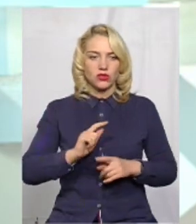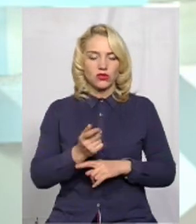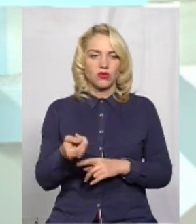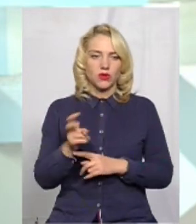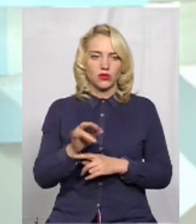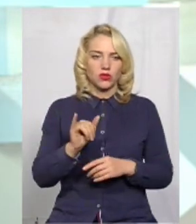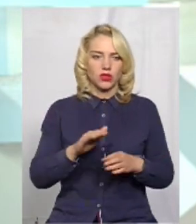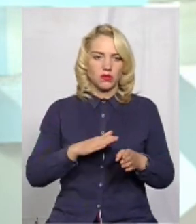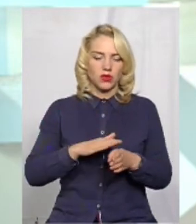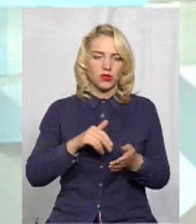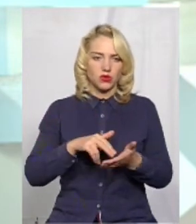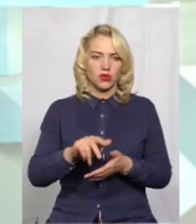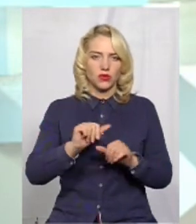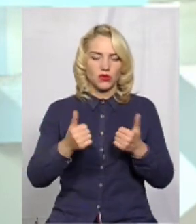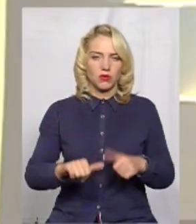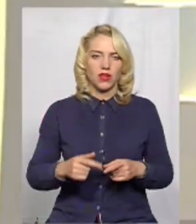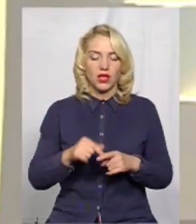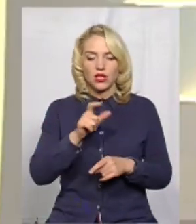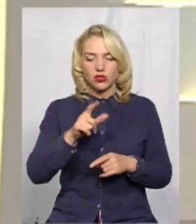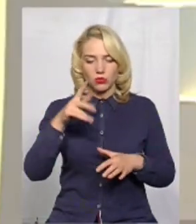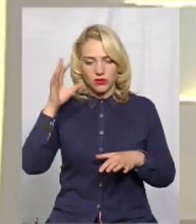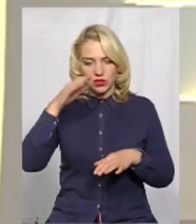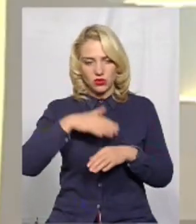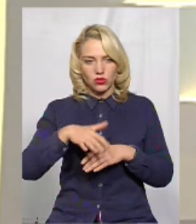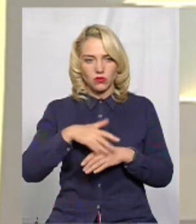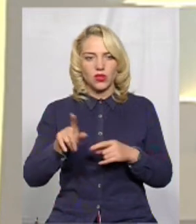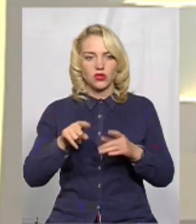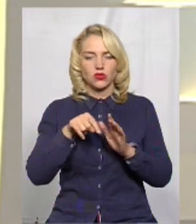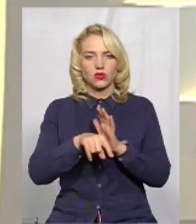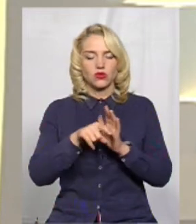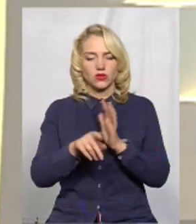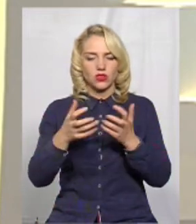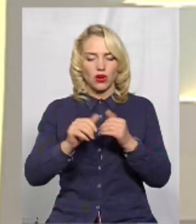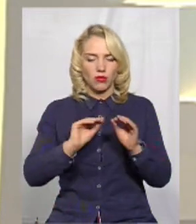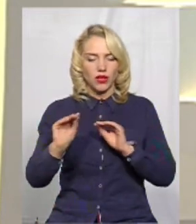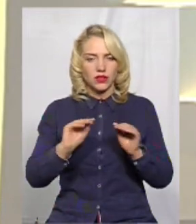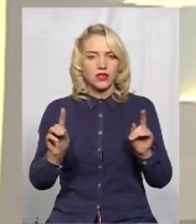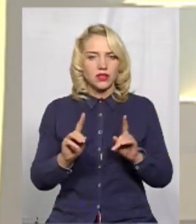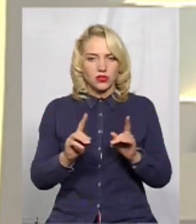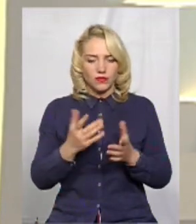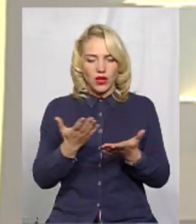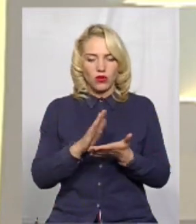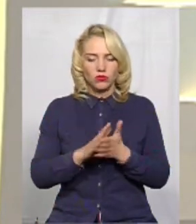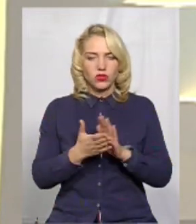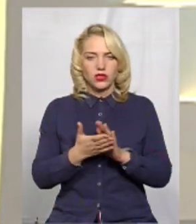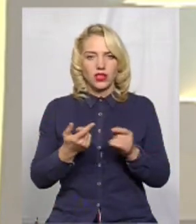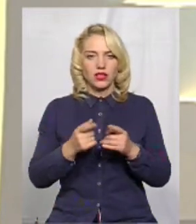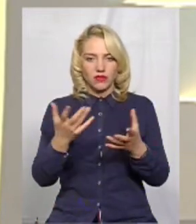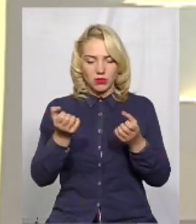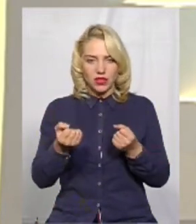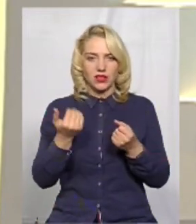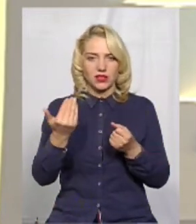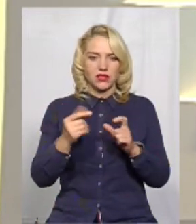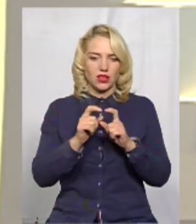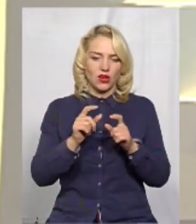підуть і будуть дооформлювати документи. І з людьми зрозуміло, усе ж таки те, що стосується обладнання. У якому стані ви прийняли його? Чи все